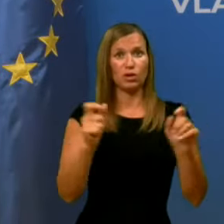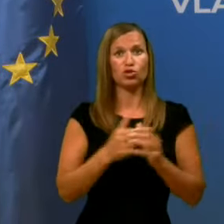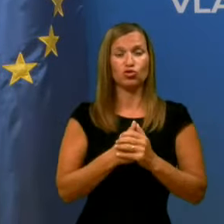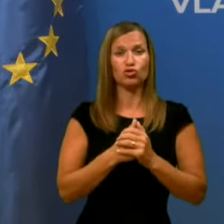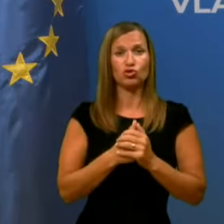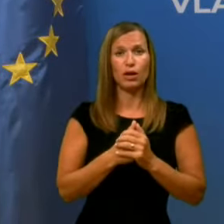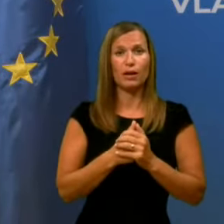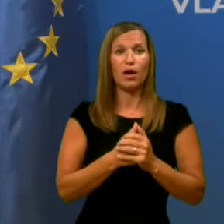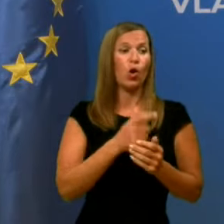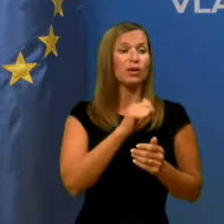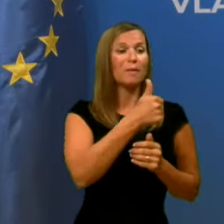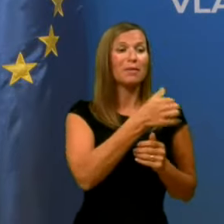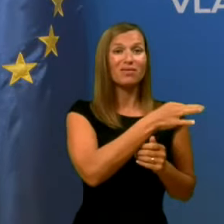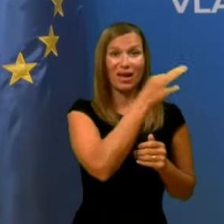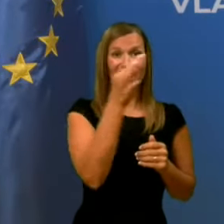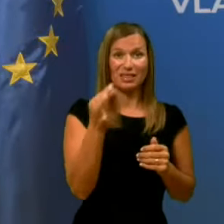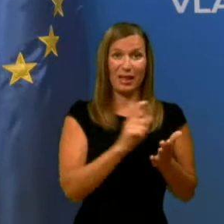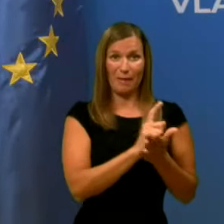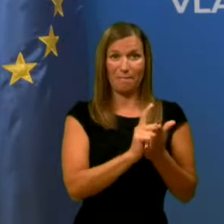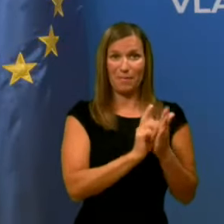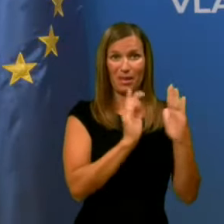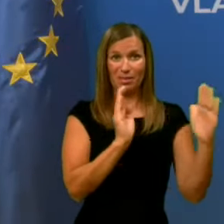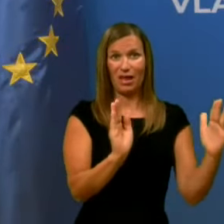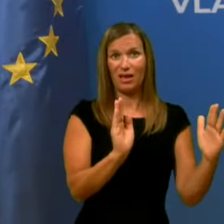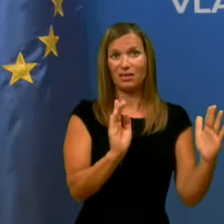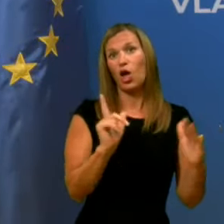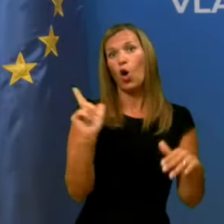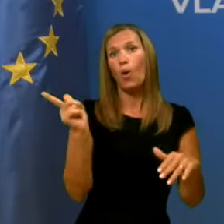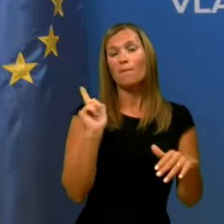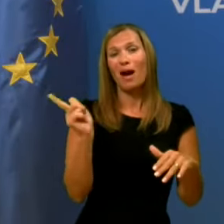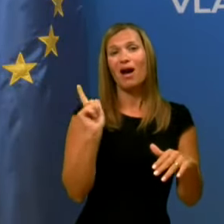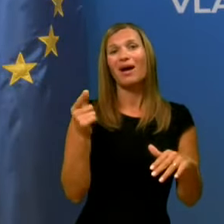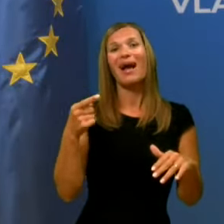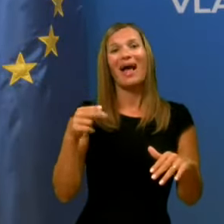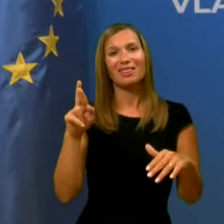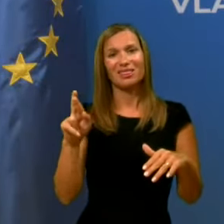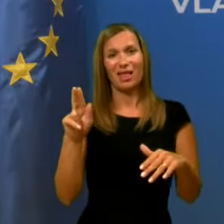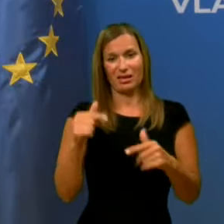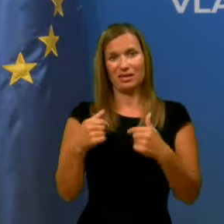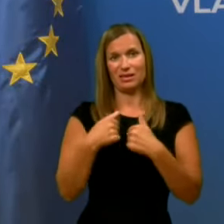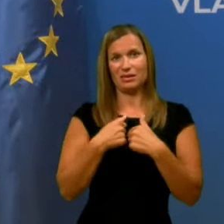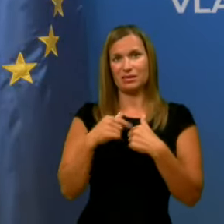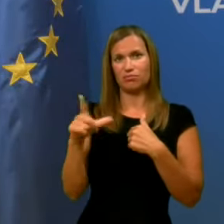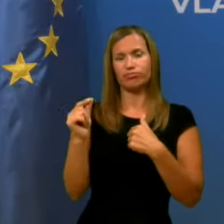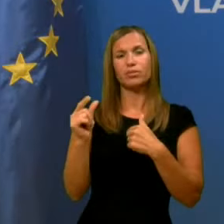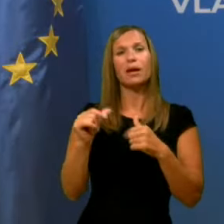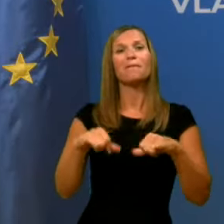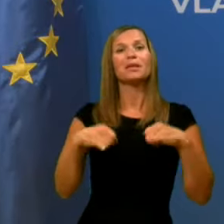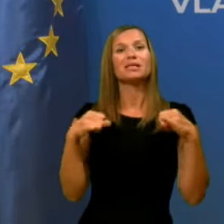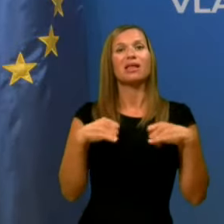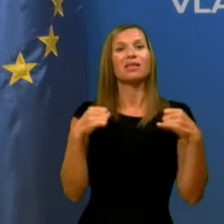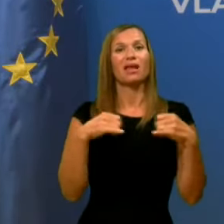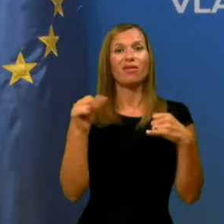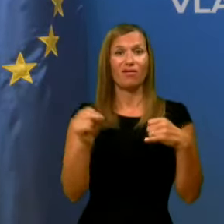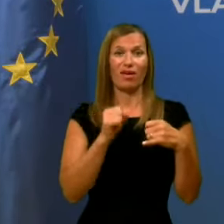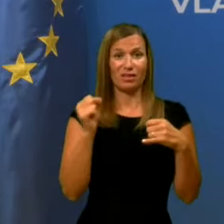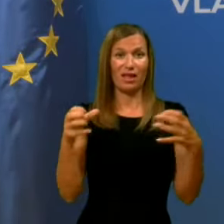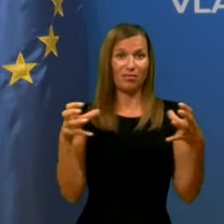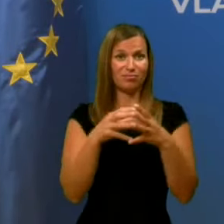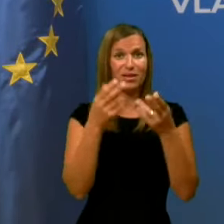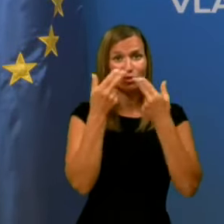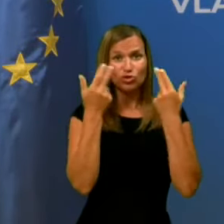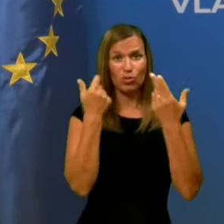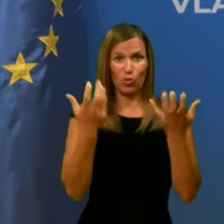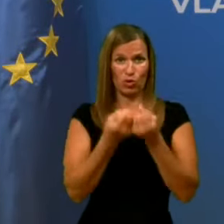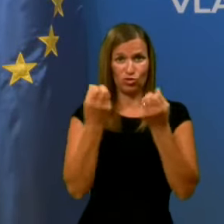Že od prvega dne mandata se oba s kolegom Gantarjem prizadevava, da iščeva rešitve,